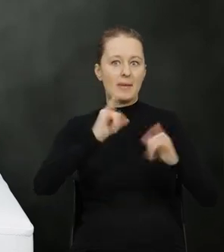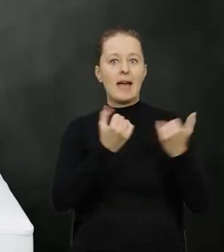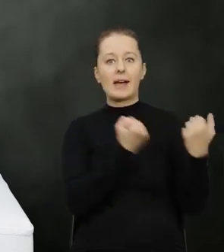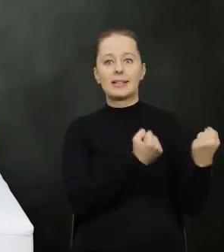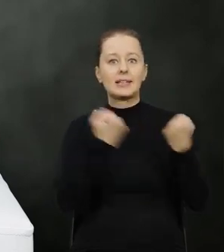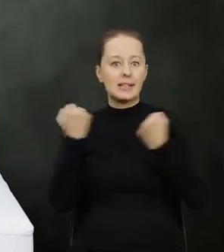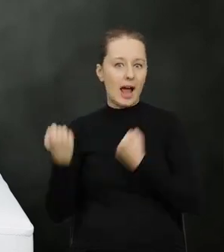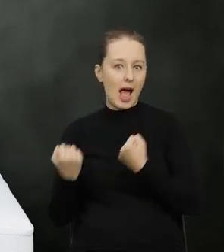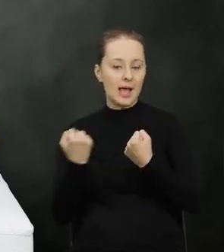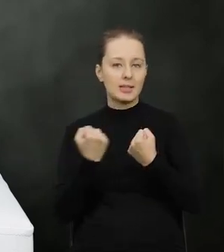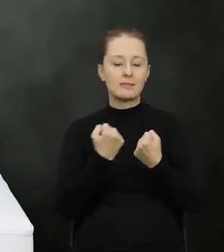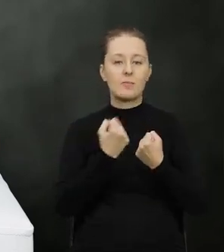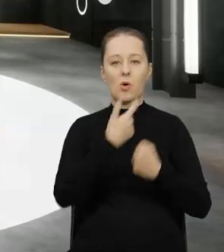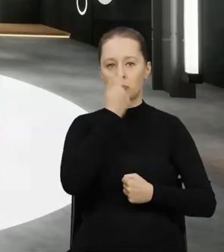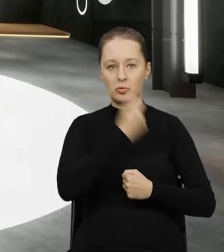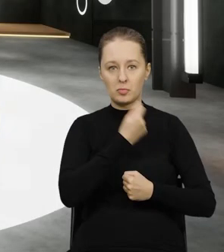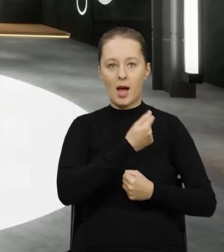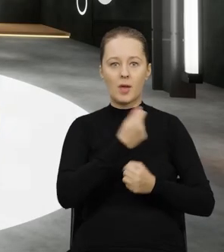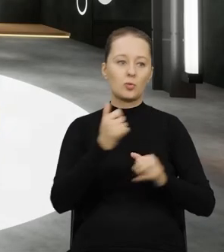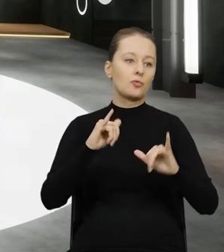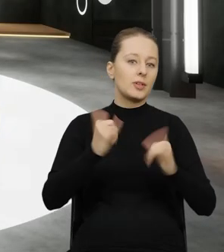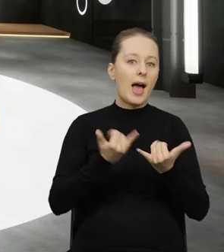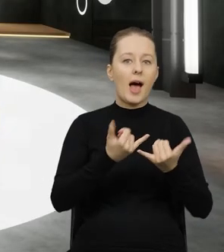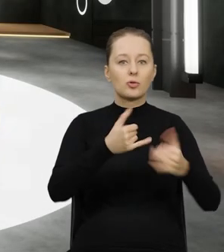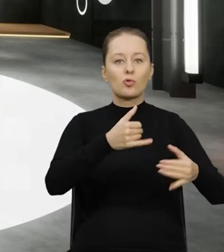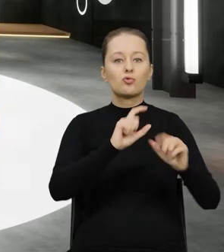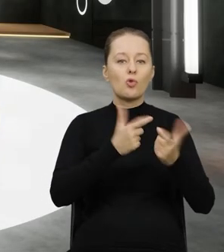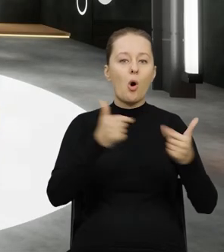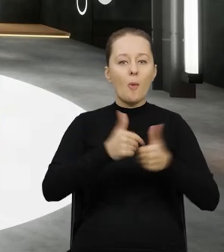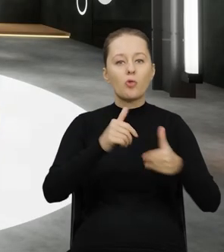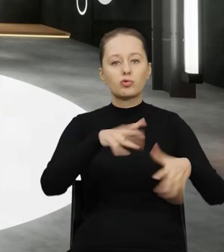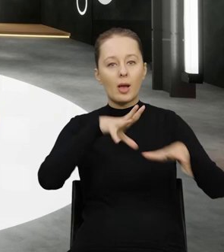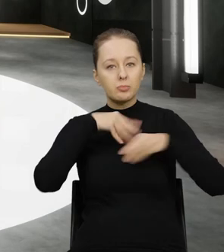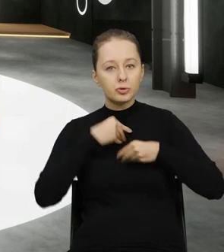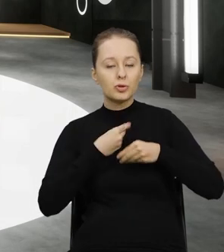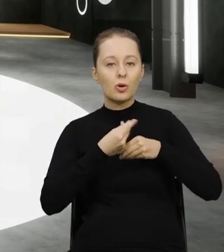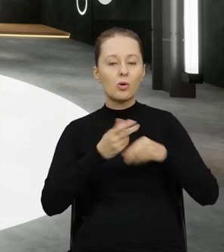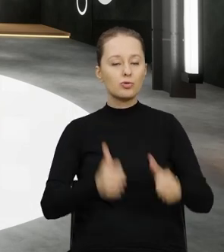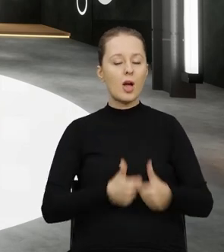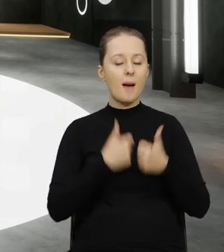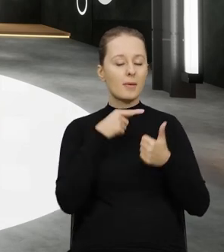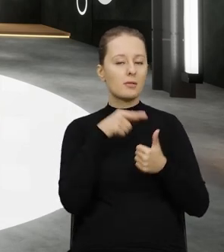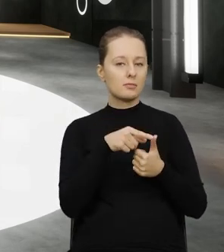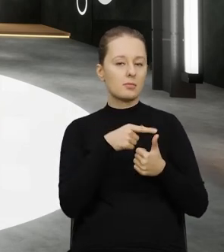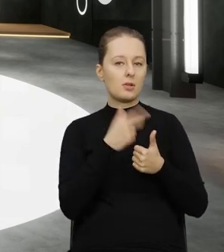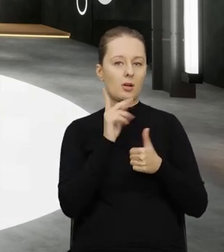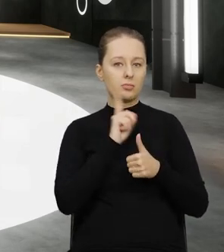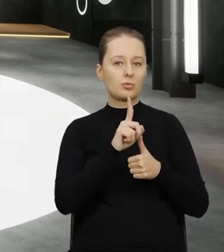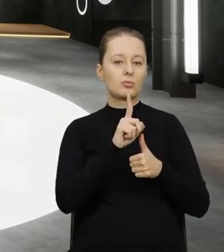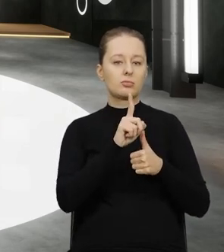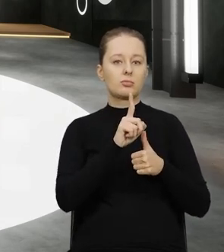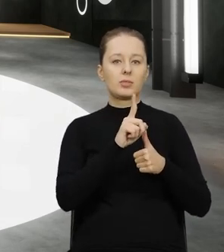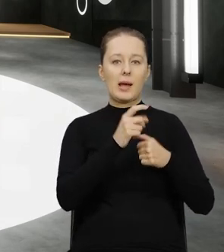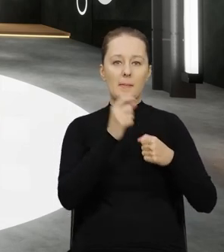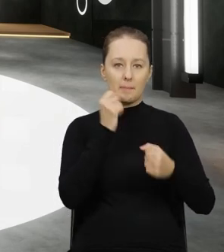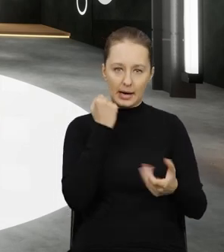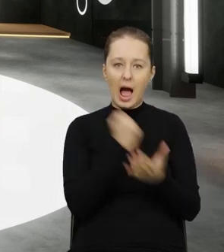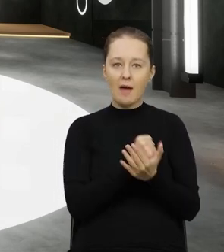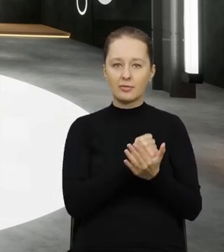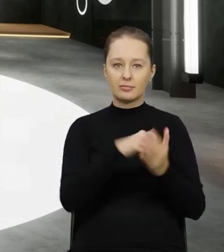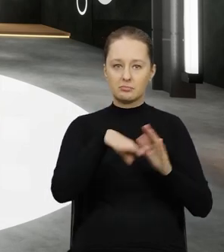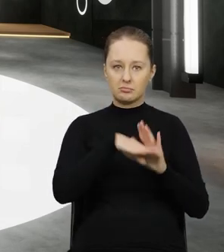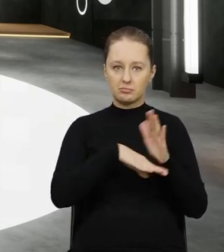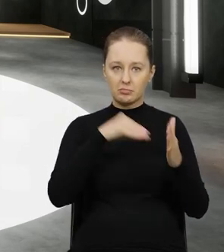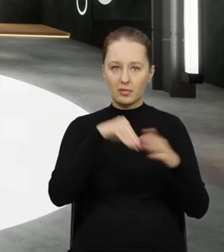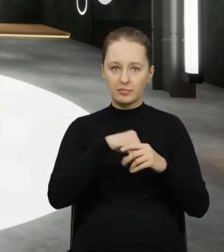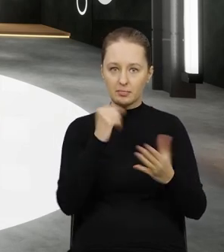transport odpadów może mieć miejsce, jakie możemy przywozić odpady do Polski, żeby to było przemieszczanie legalne.